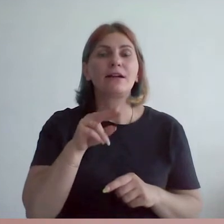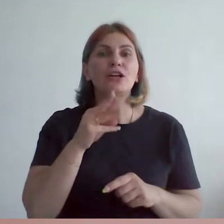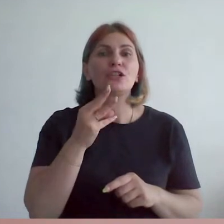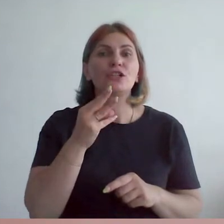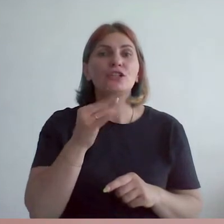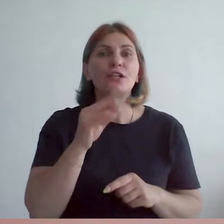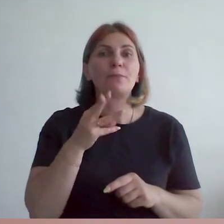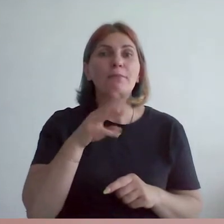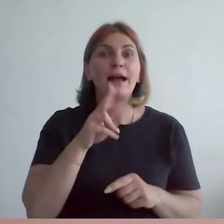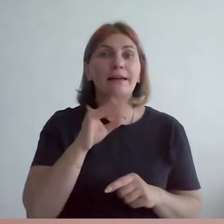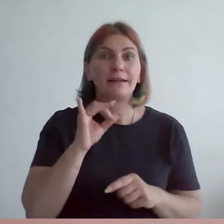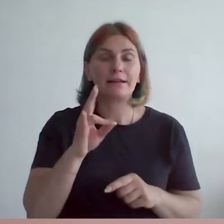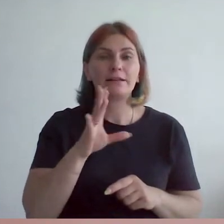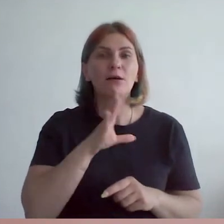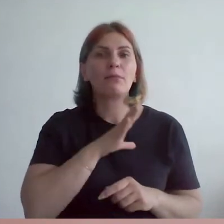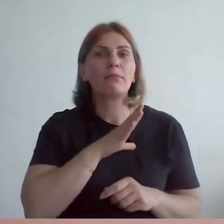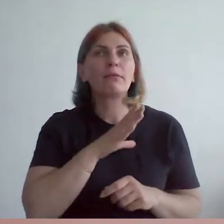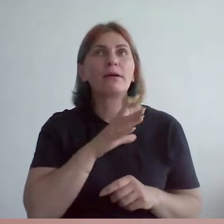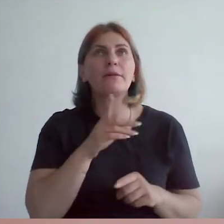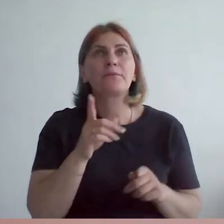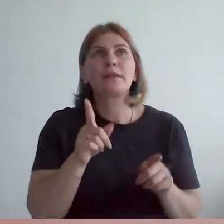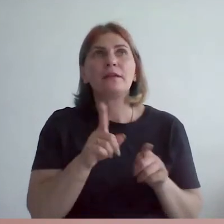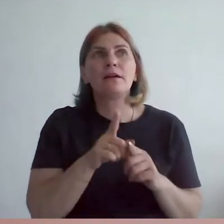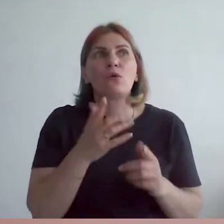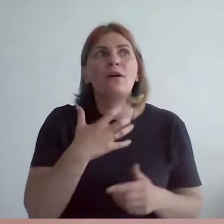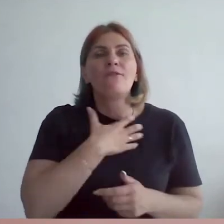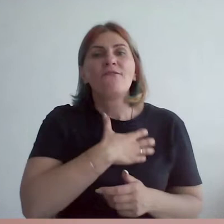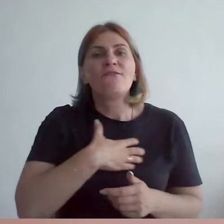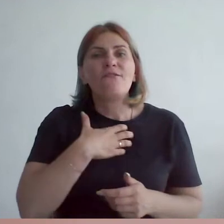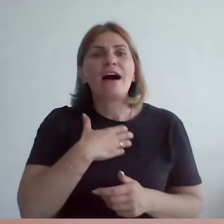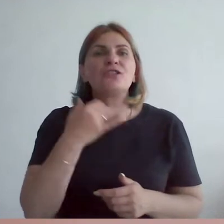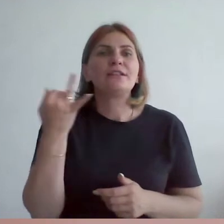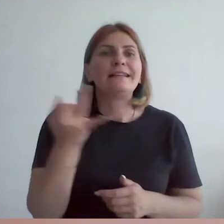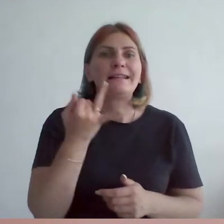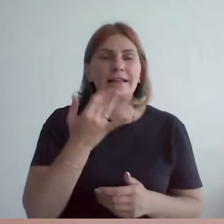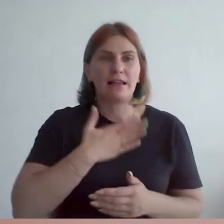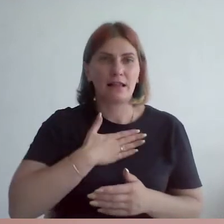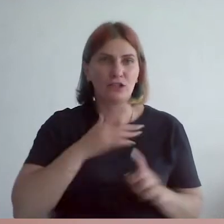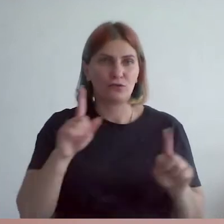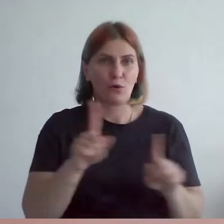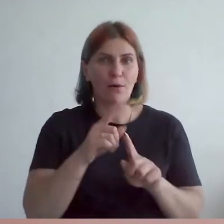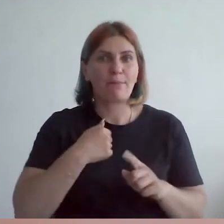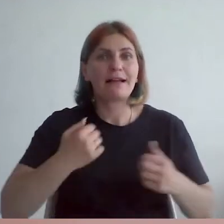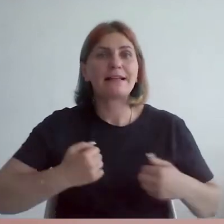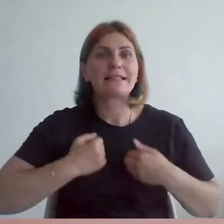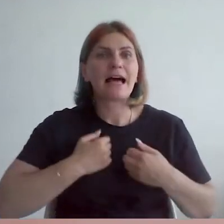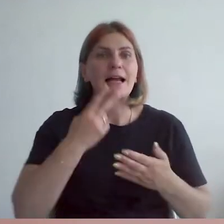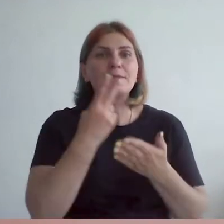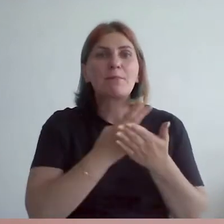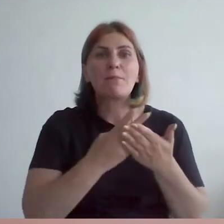это одна, составляют такой важный интерес нашего музея. Мы стараемся показывать публике